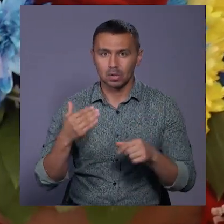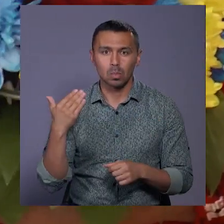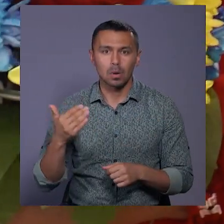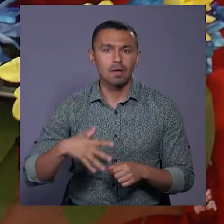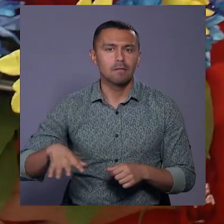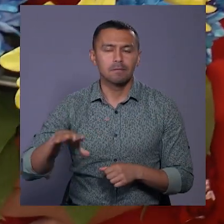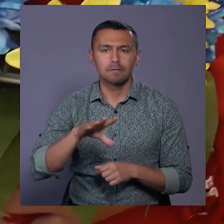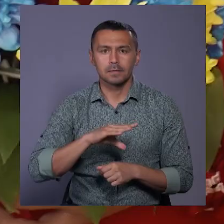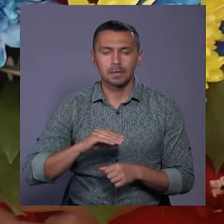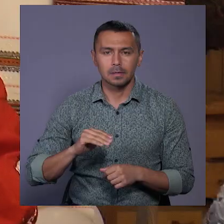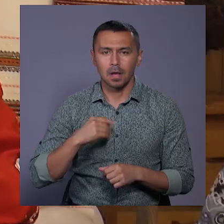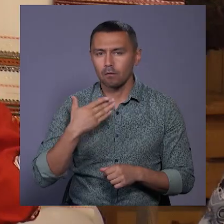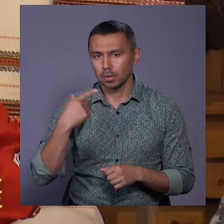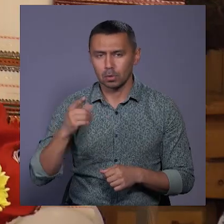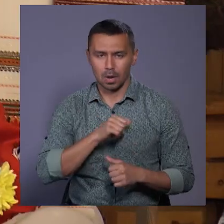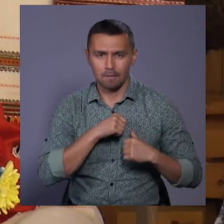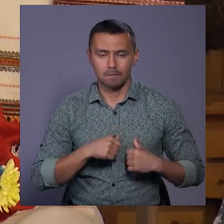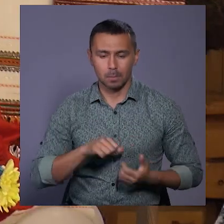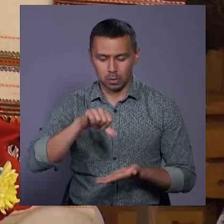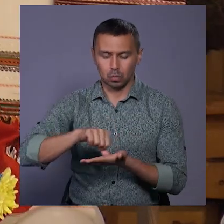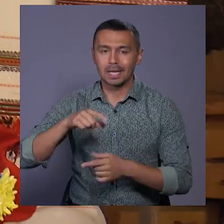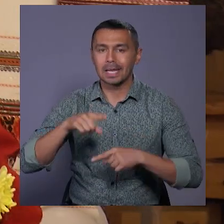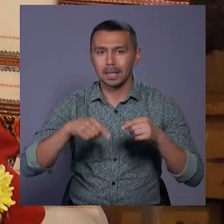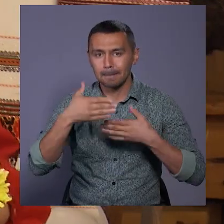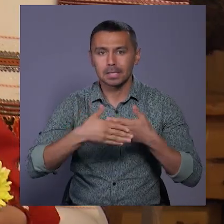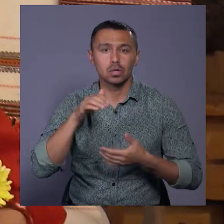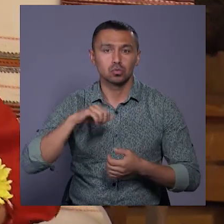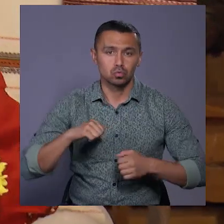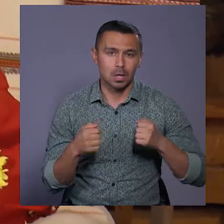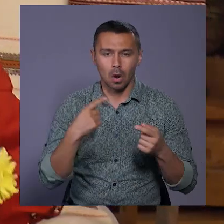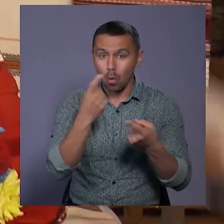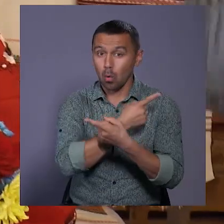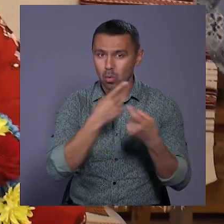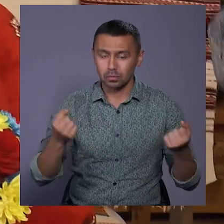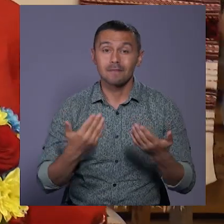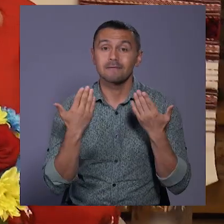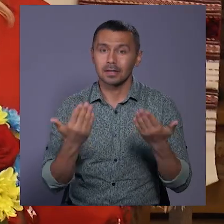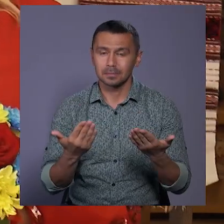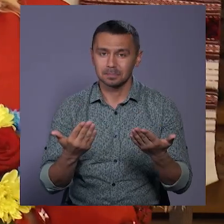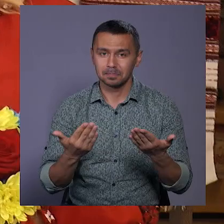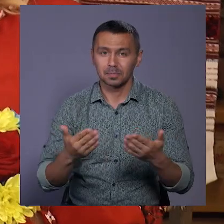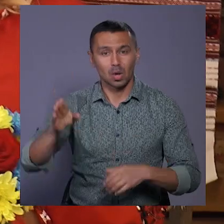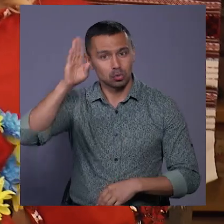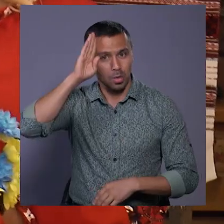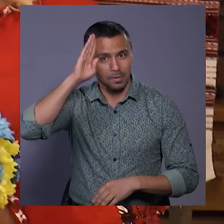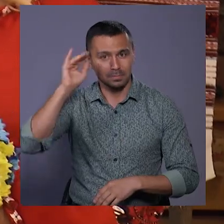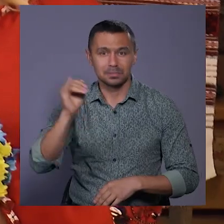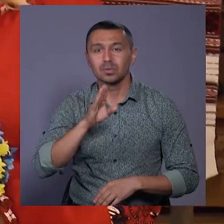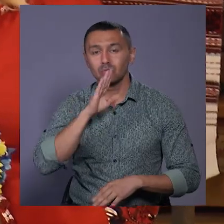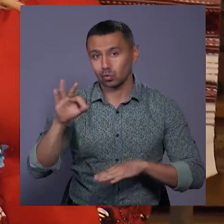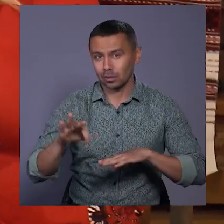і всі хайбачать, я пухаю. В присутності рідних, близьких і друзів я оголошую вас чоловіками